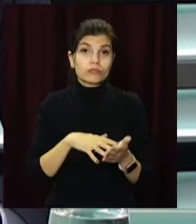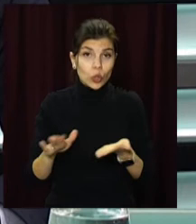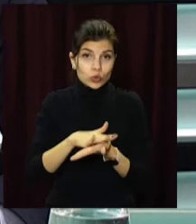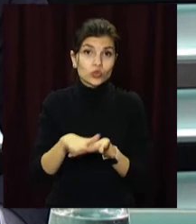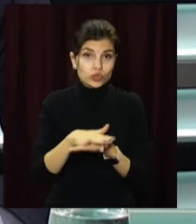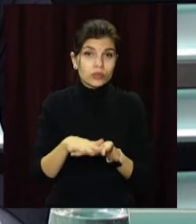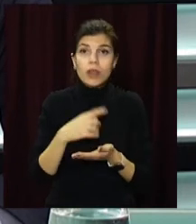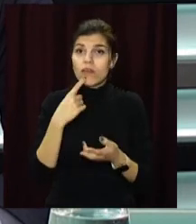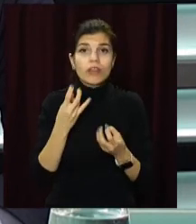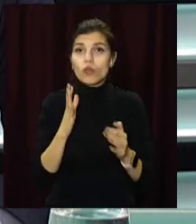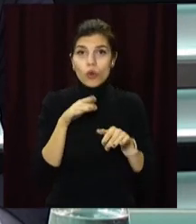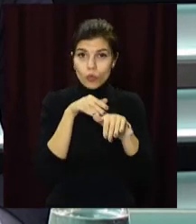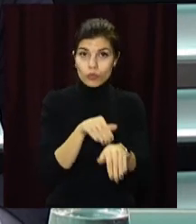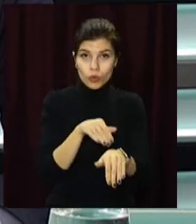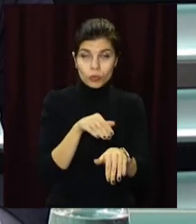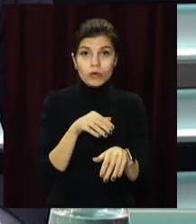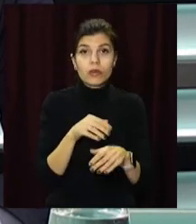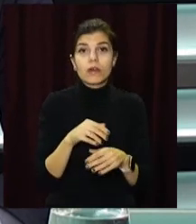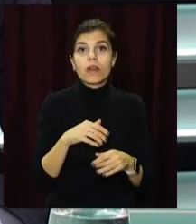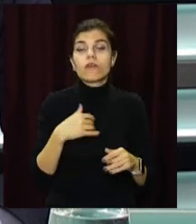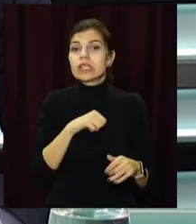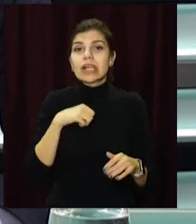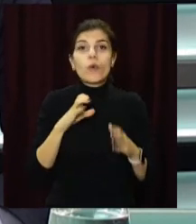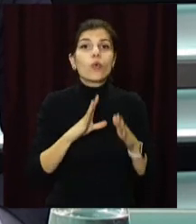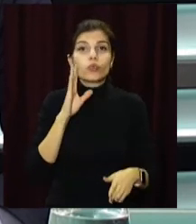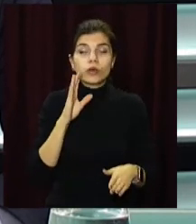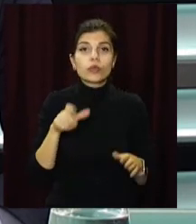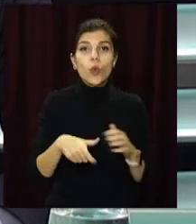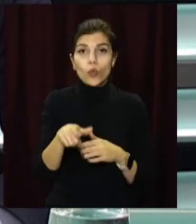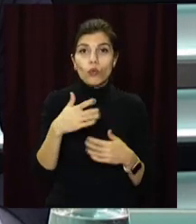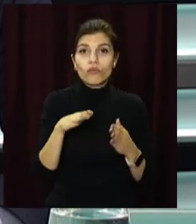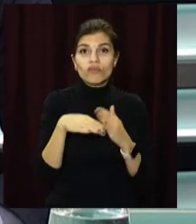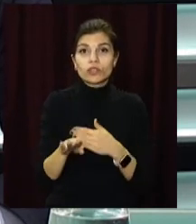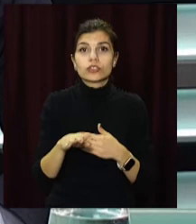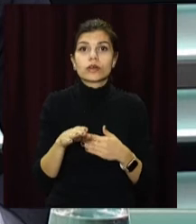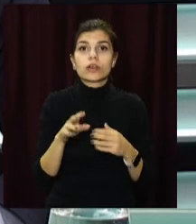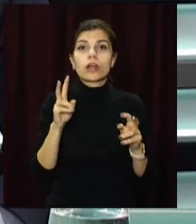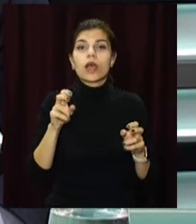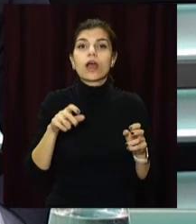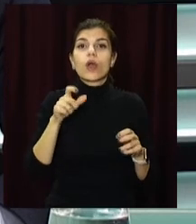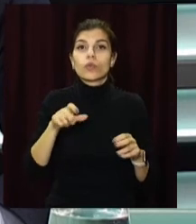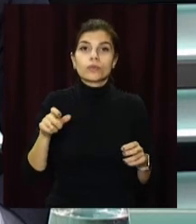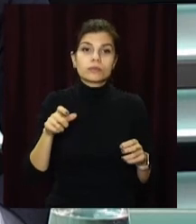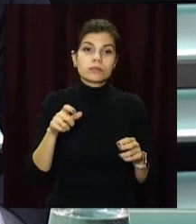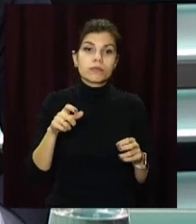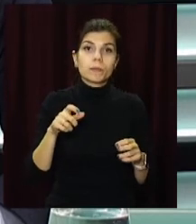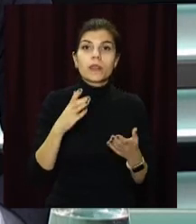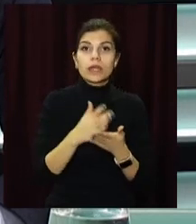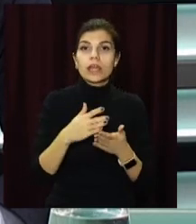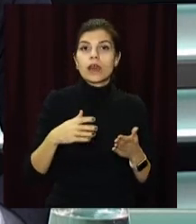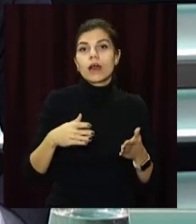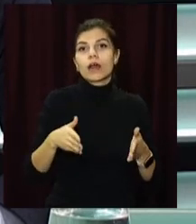не тільки заторів це стосується. У нас з самого ранку ще на дороги вийшли так звані дорожники, які прибирають дороги.